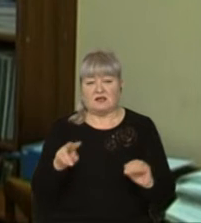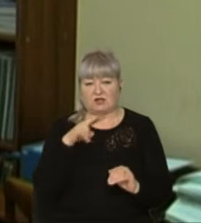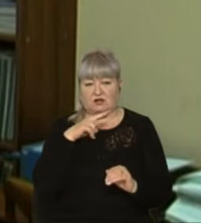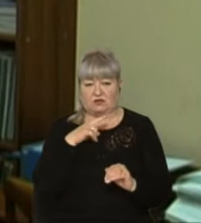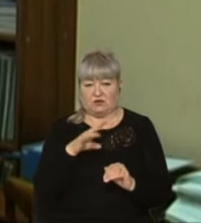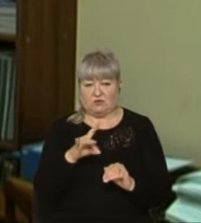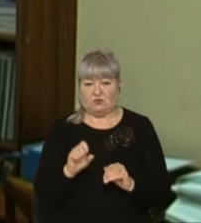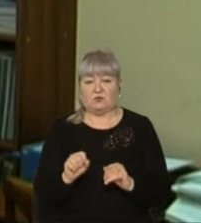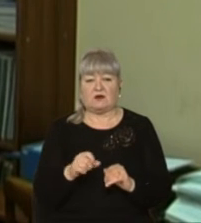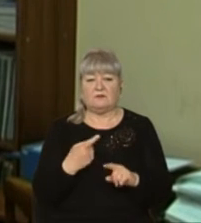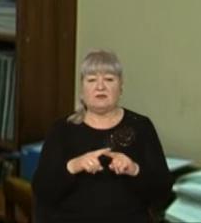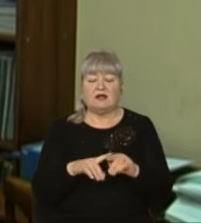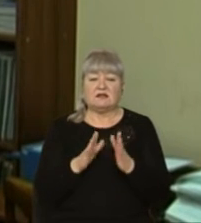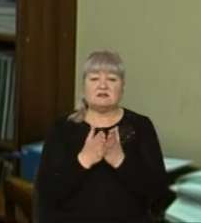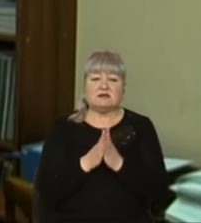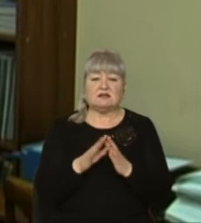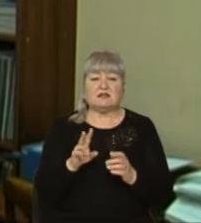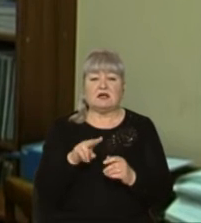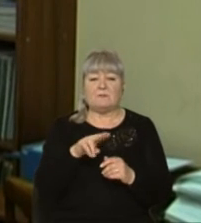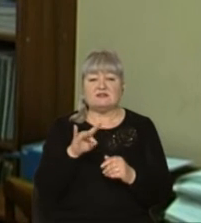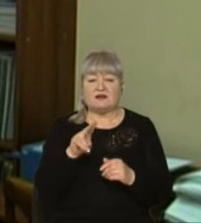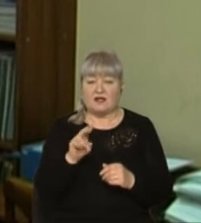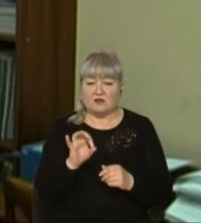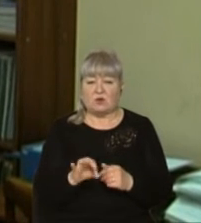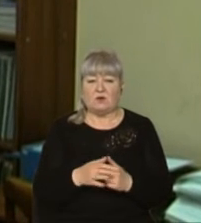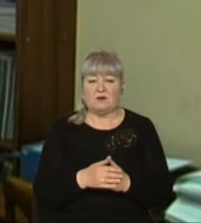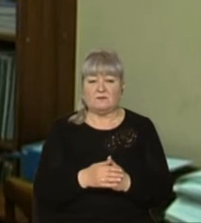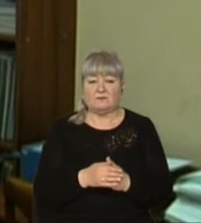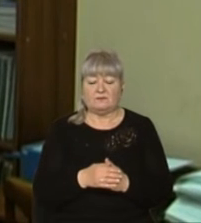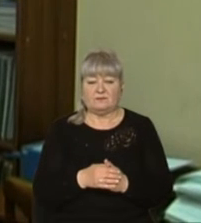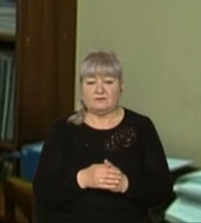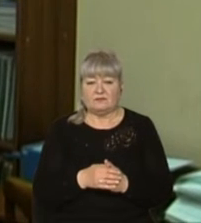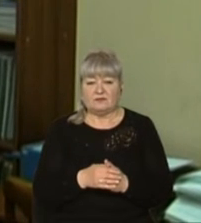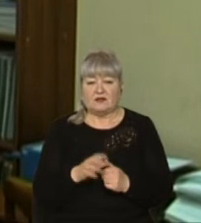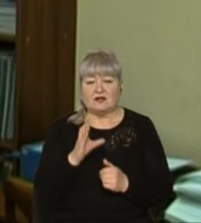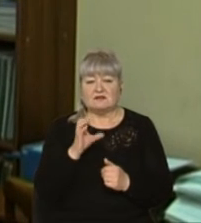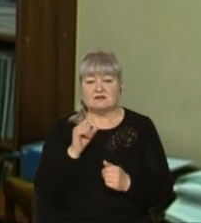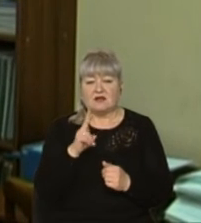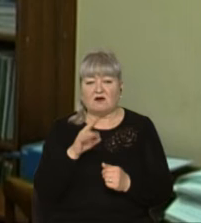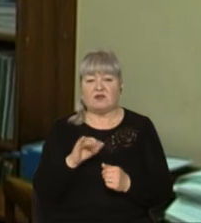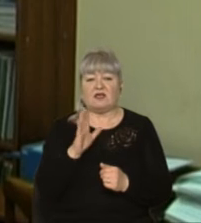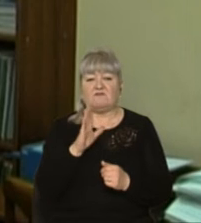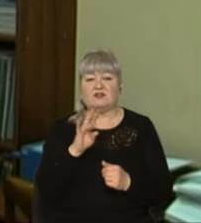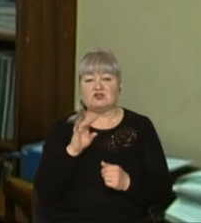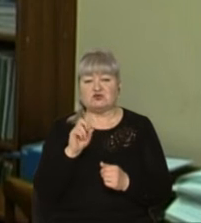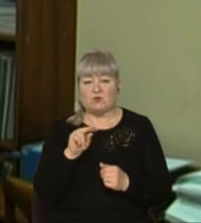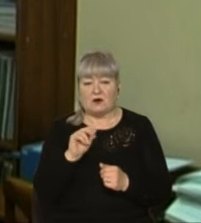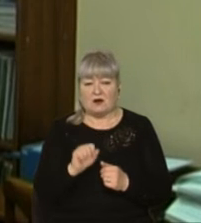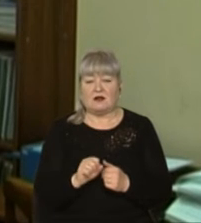книги Лесі Кичури, це книги Наталії Писаренко, Мар'яни Савки, Юрія Винничука,